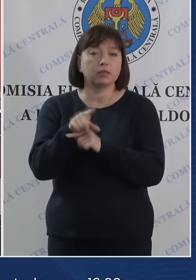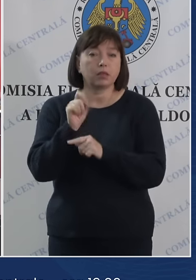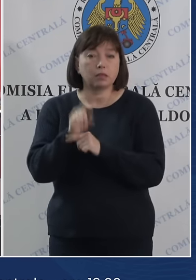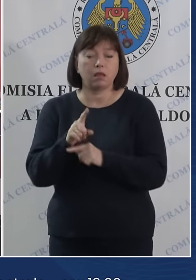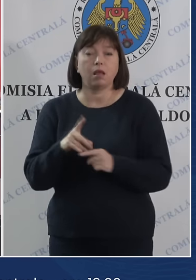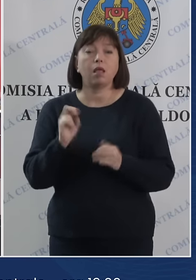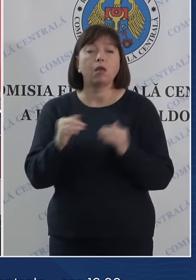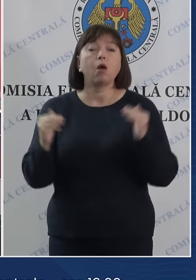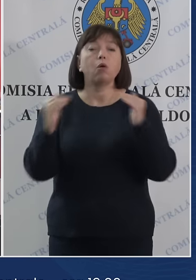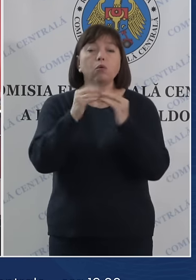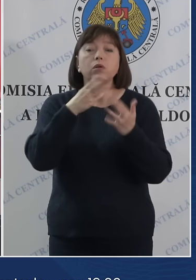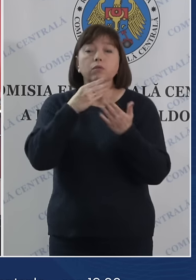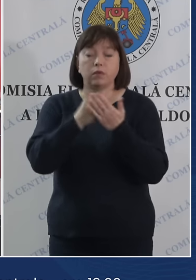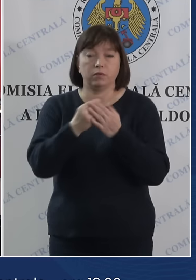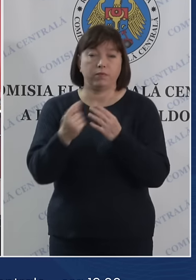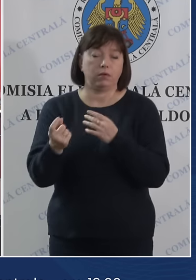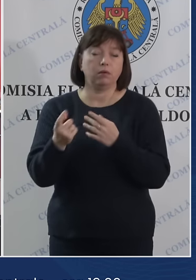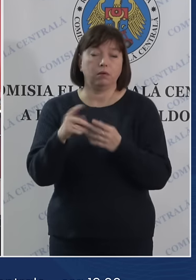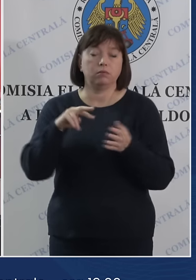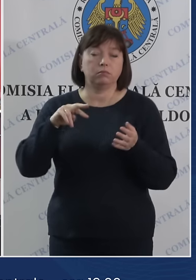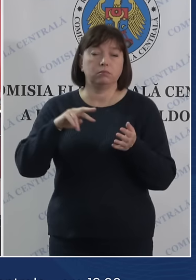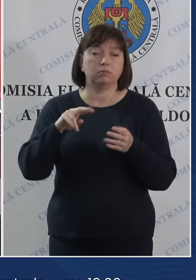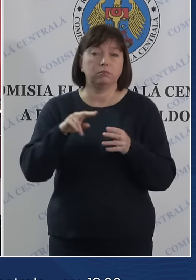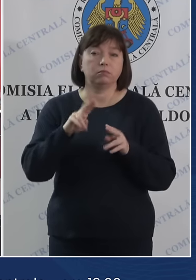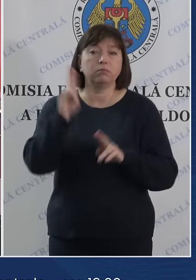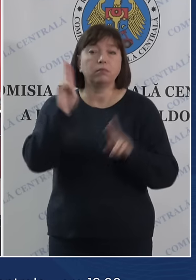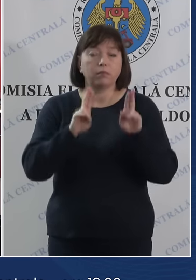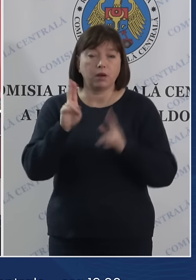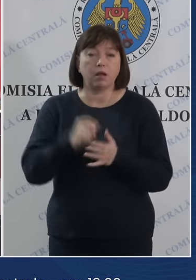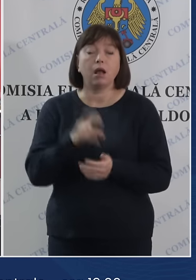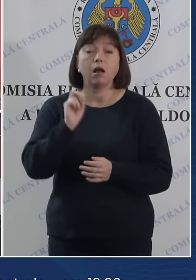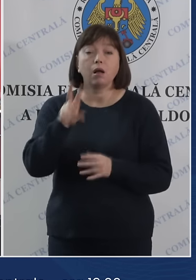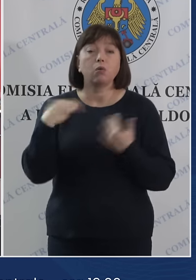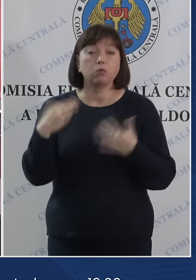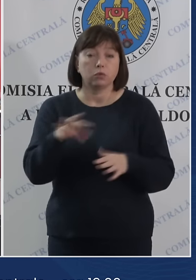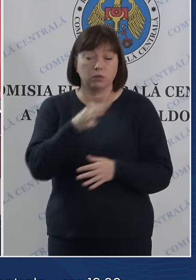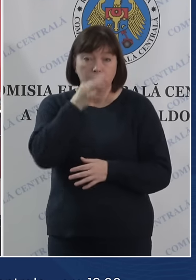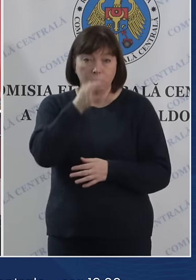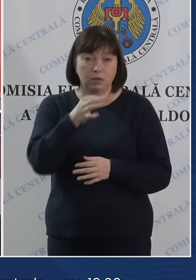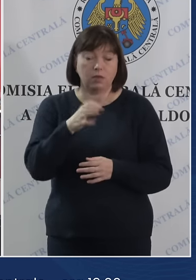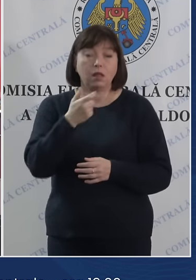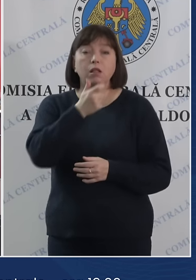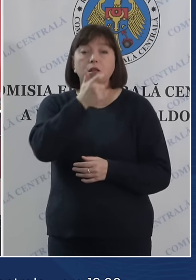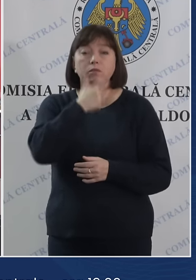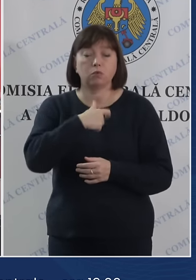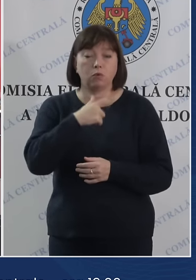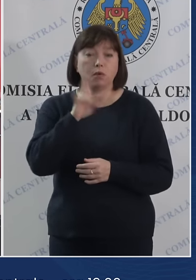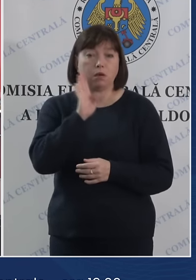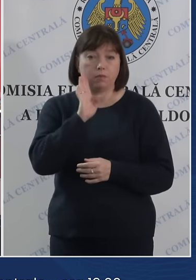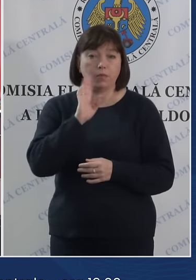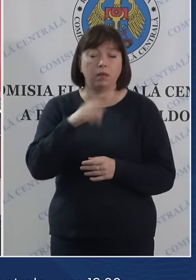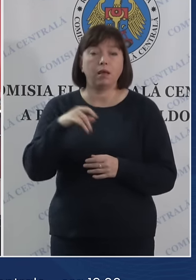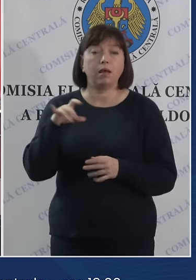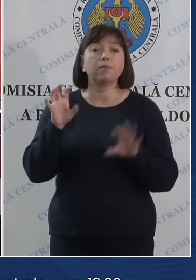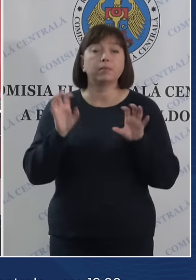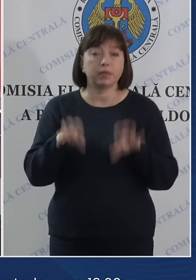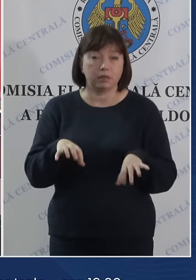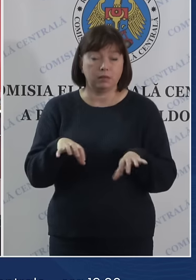nivelul cerințelor legale. Cum ați menționat, doamna președintă, până la